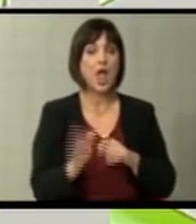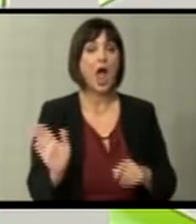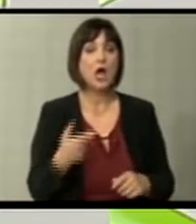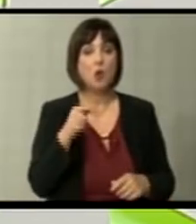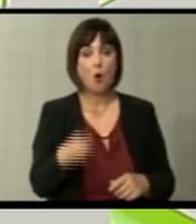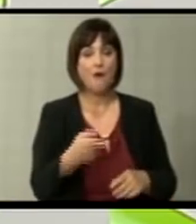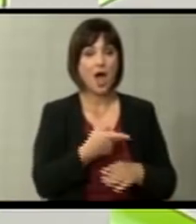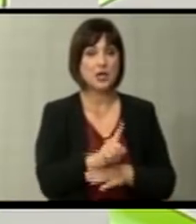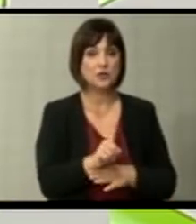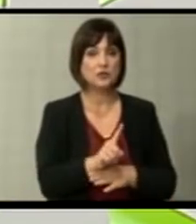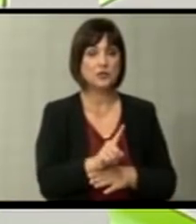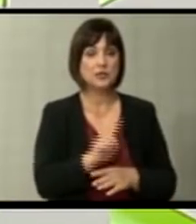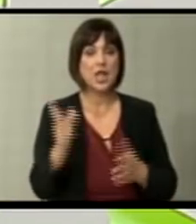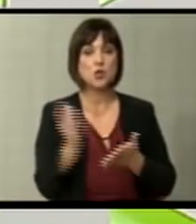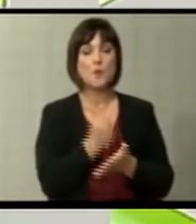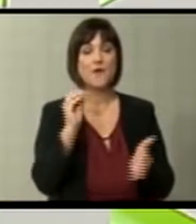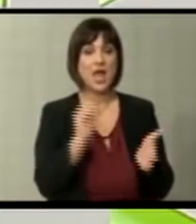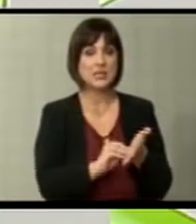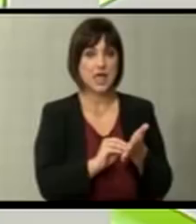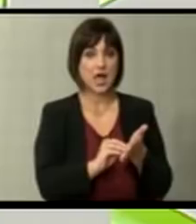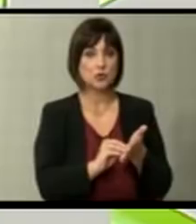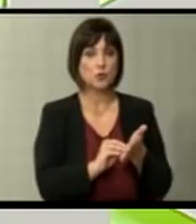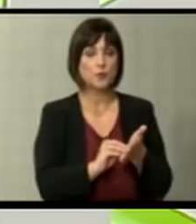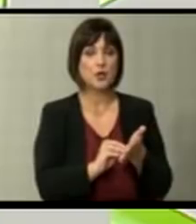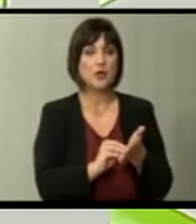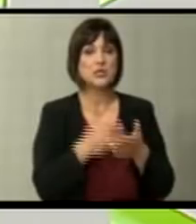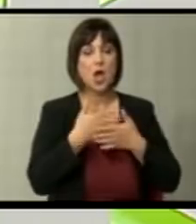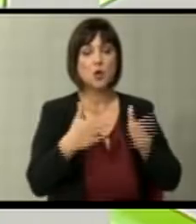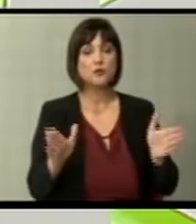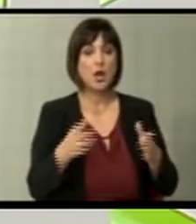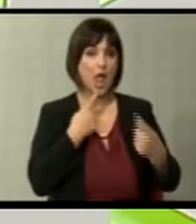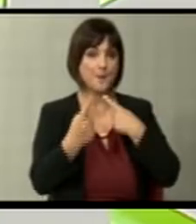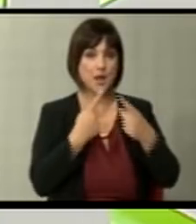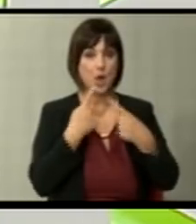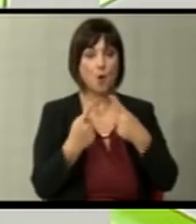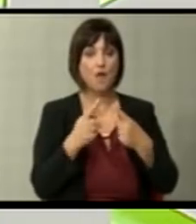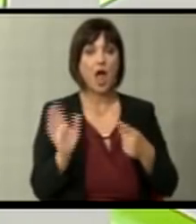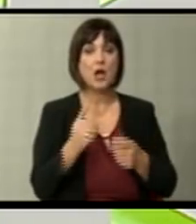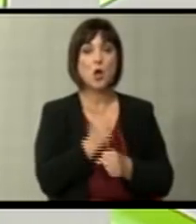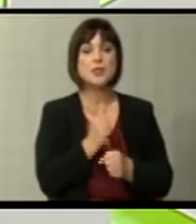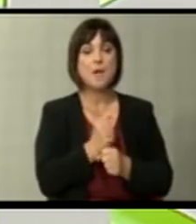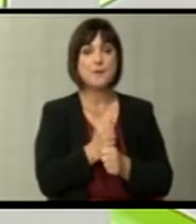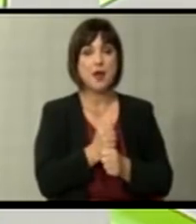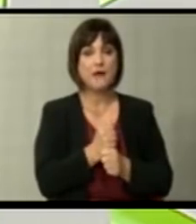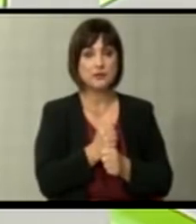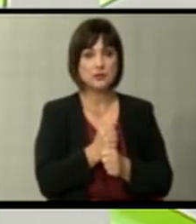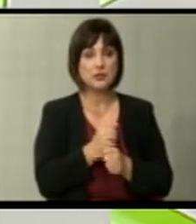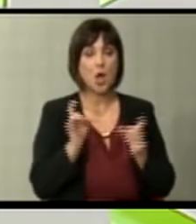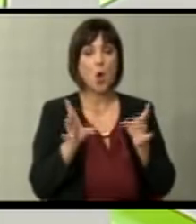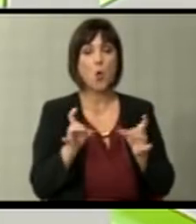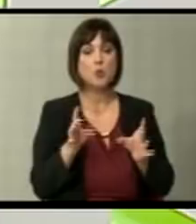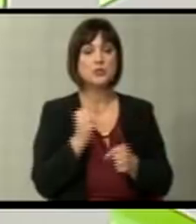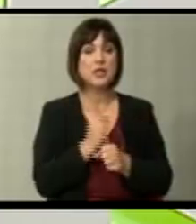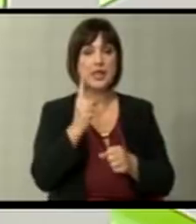ако тоа резултира со недобивање датум за отварање на преговорите ако направите на улица